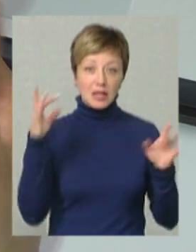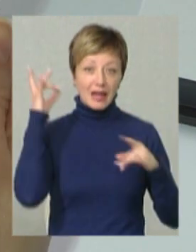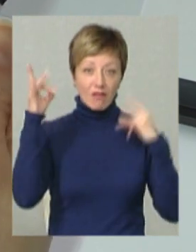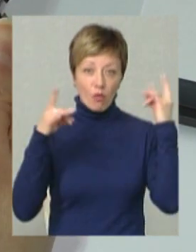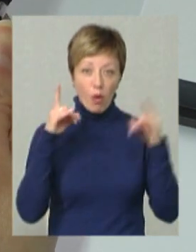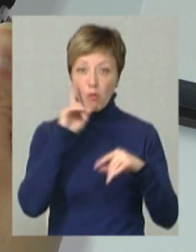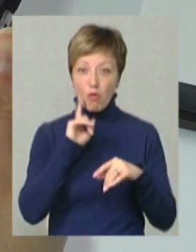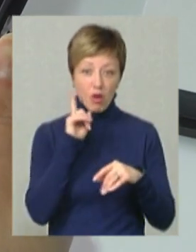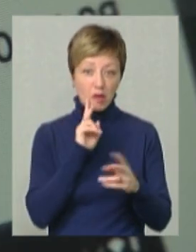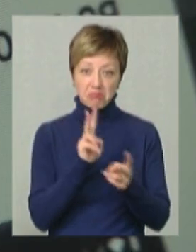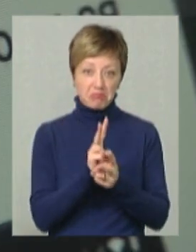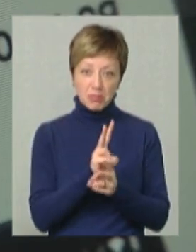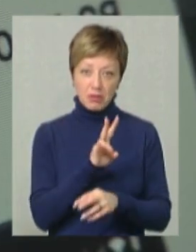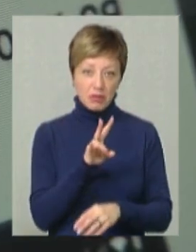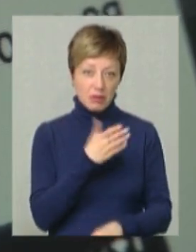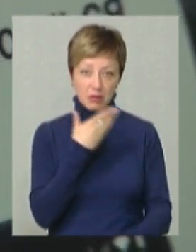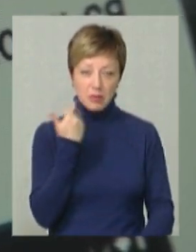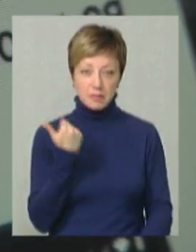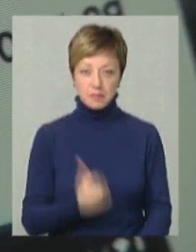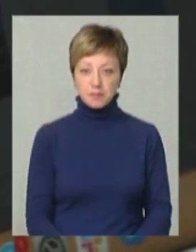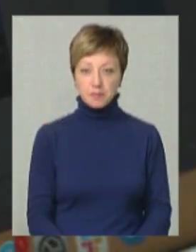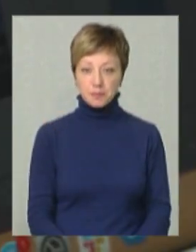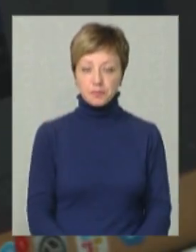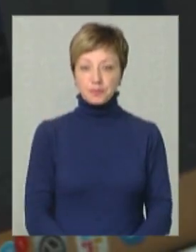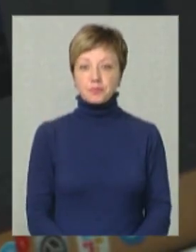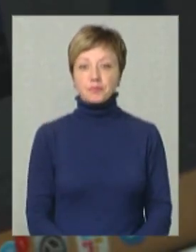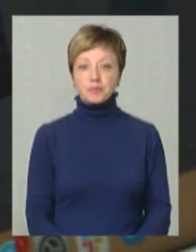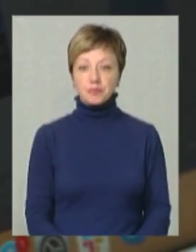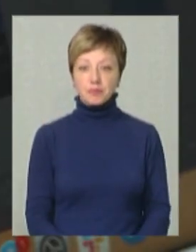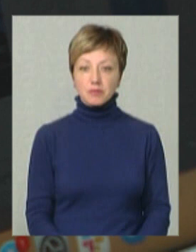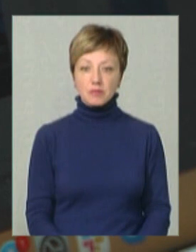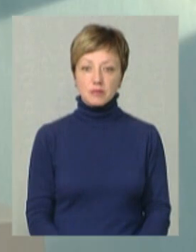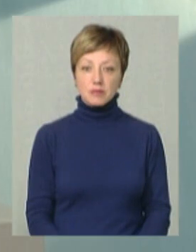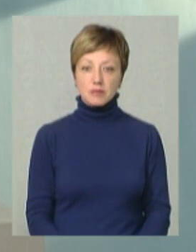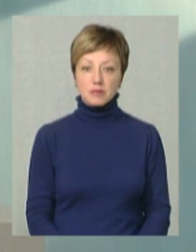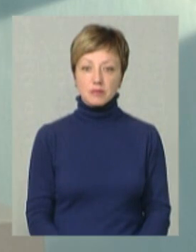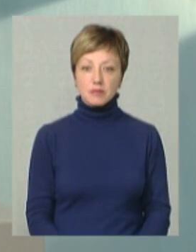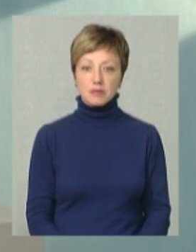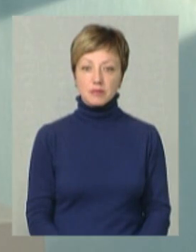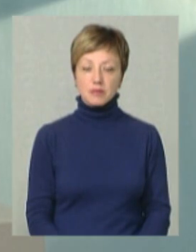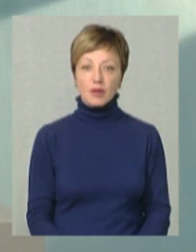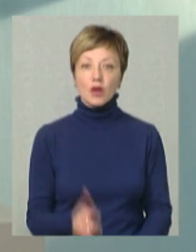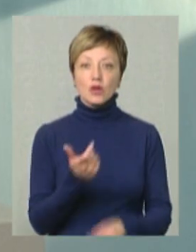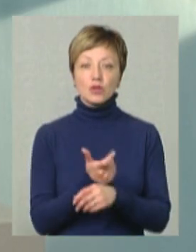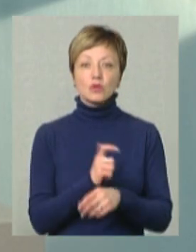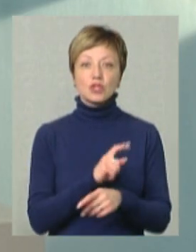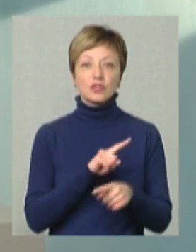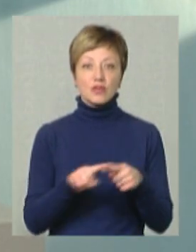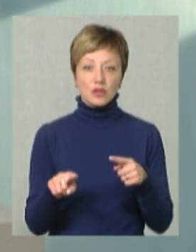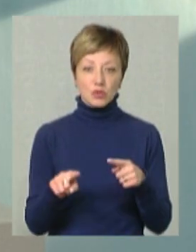тривога» поки не зустрічав. Дарина Денисенко, Дем'ян Цегольник. Новини на Суспільному. Хмельницький. Дуже швидко